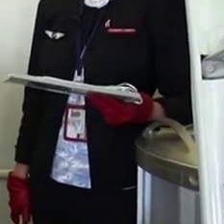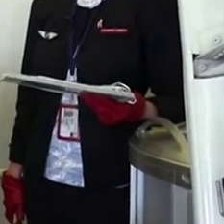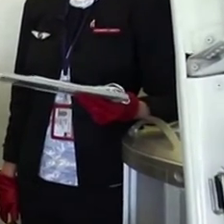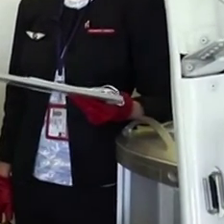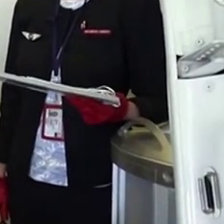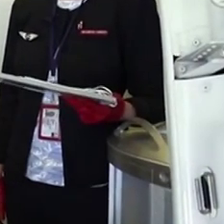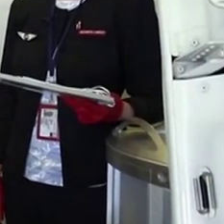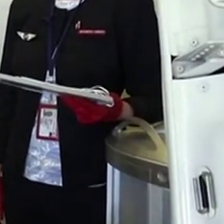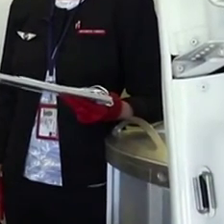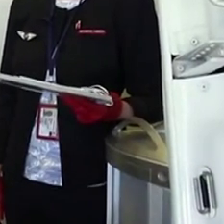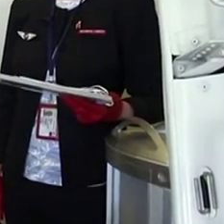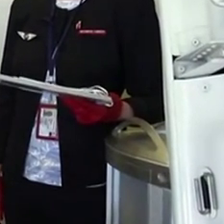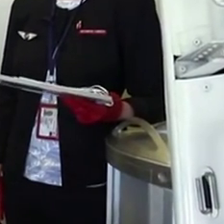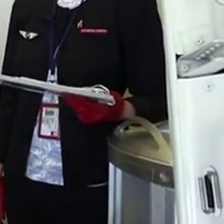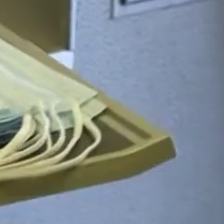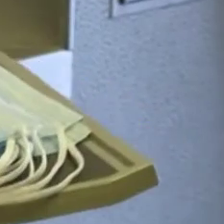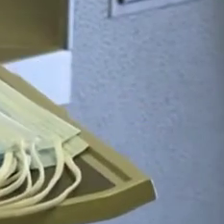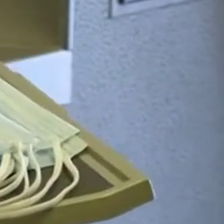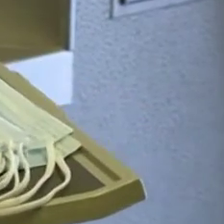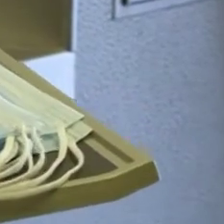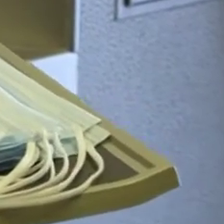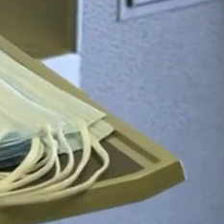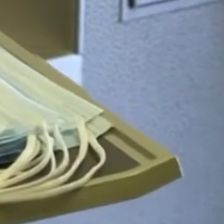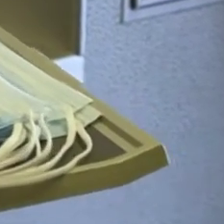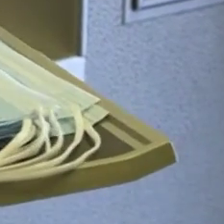We have time, we have time. .